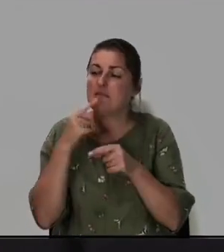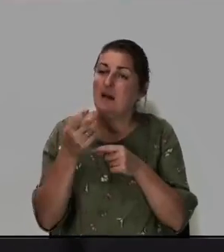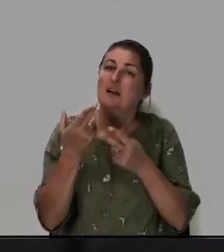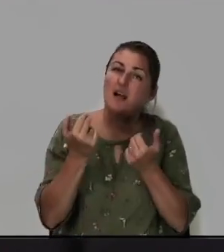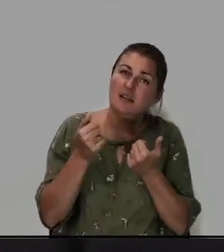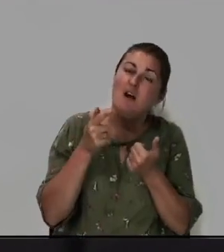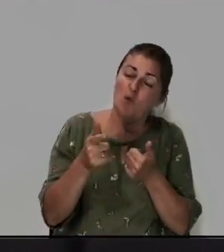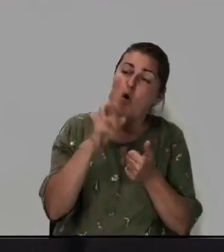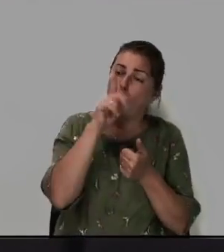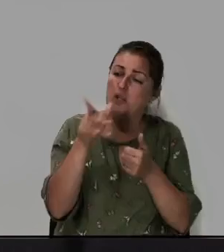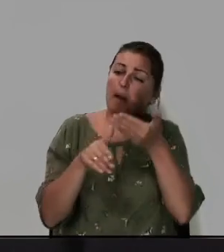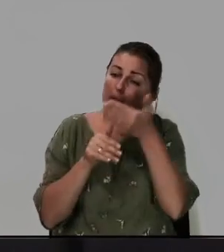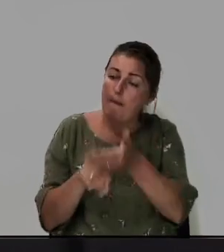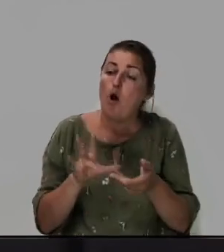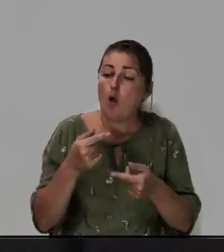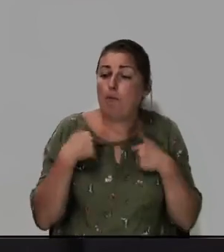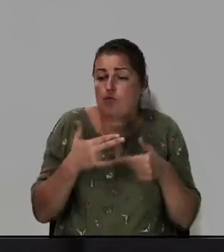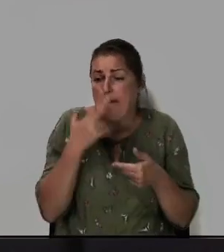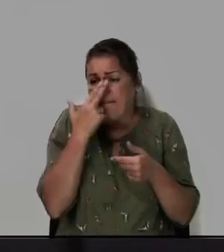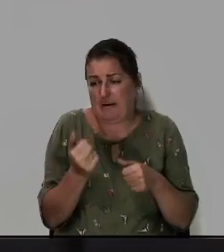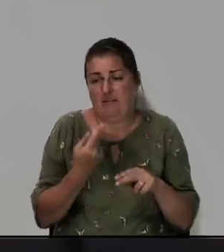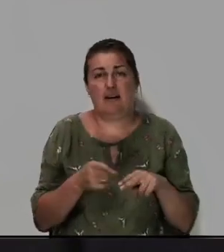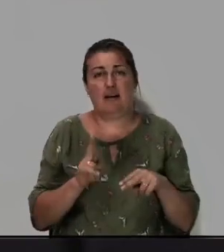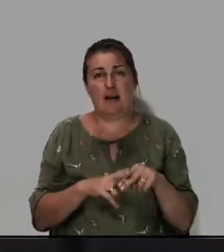Бог тебе поможет, но мы уже привыкли к этому.